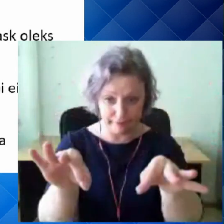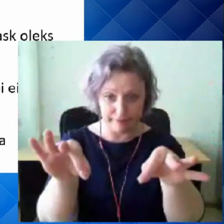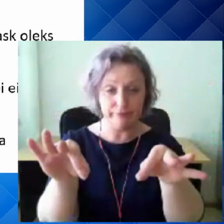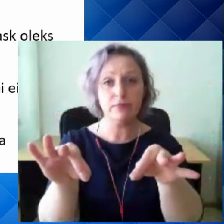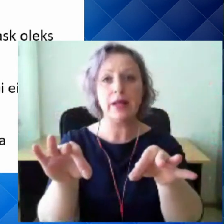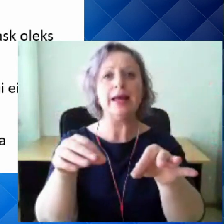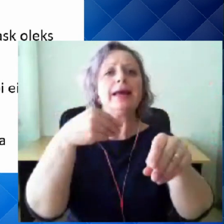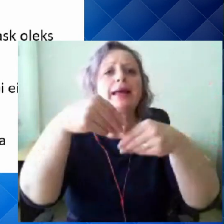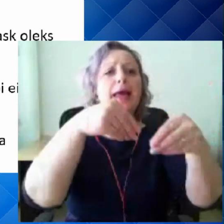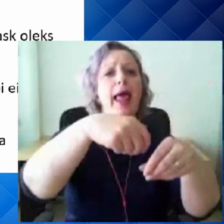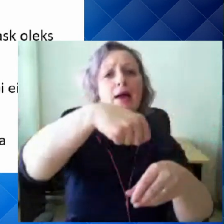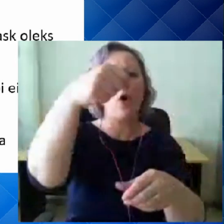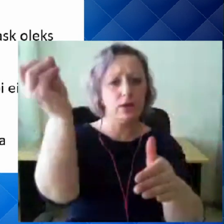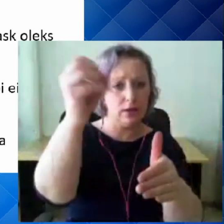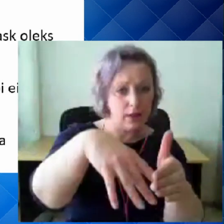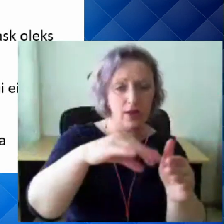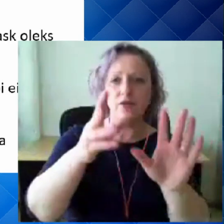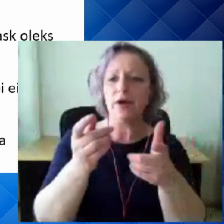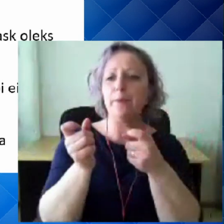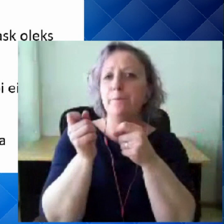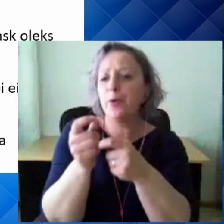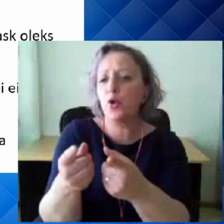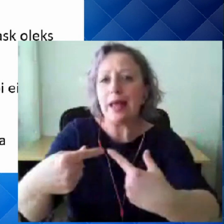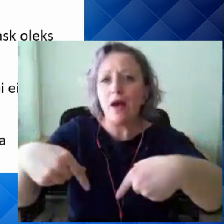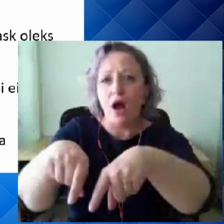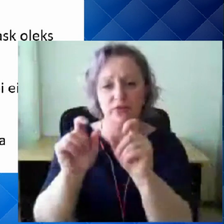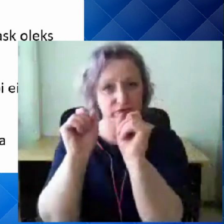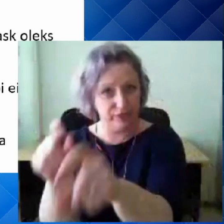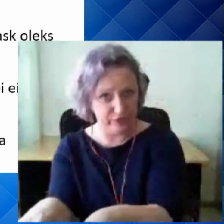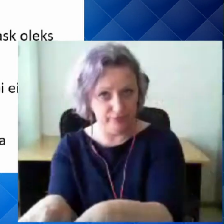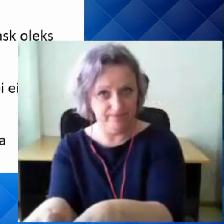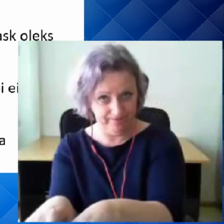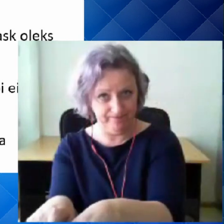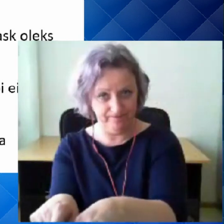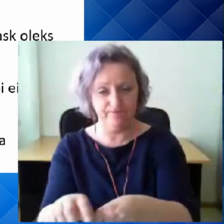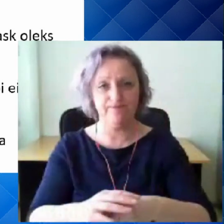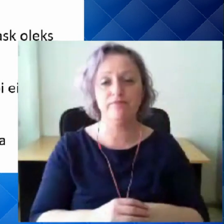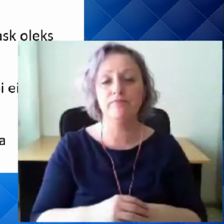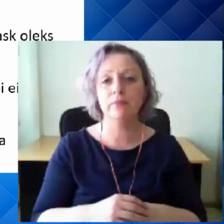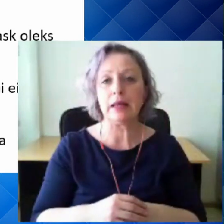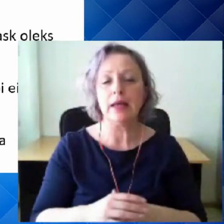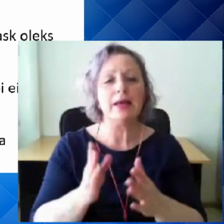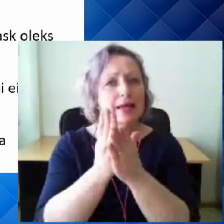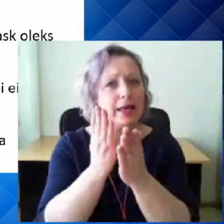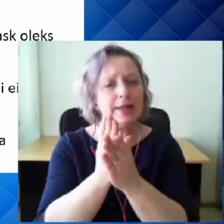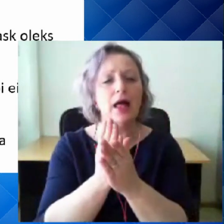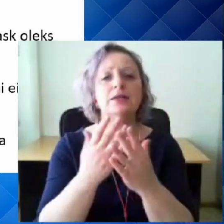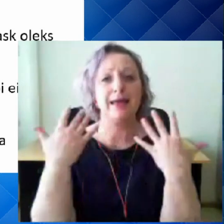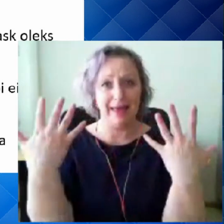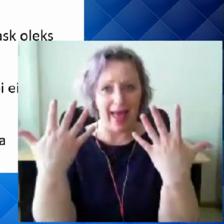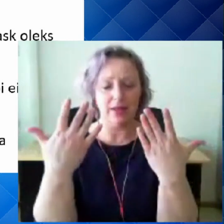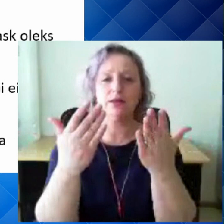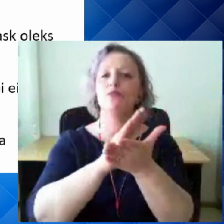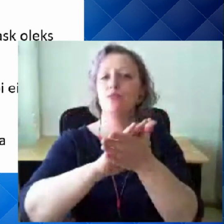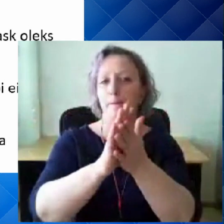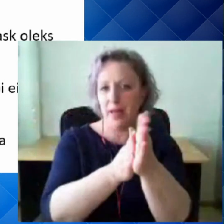kilekotti või konteinerisse, mis on ette nähtud maskide kogumiseks. Ja kindlasti desimitseerime käed ka